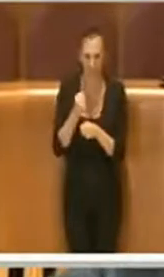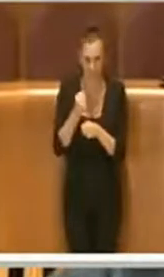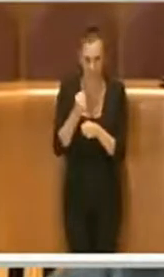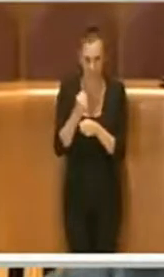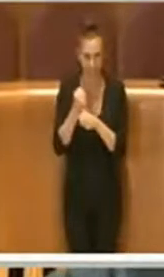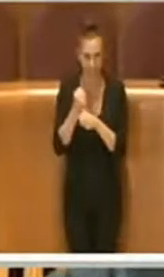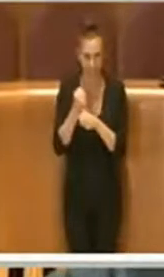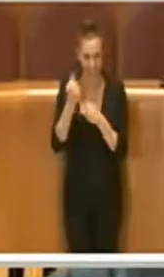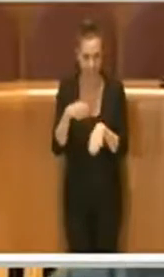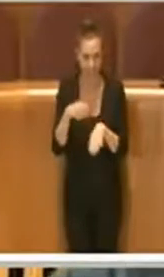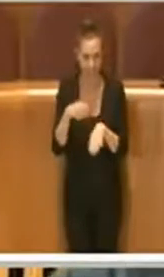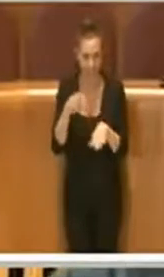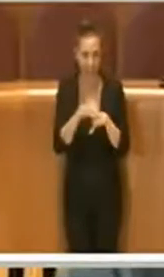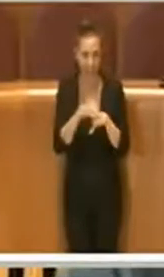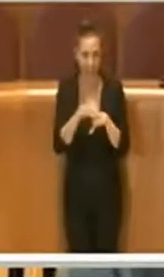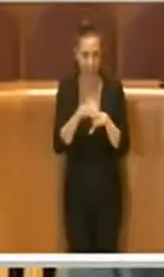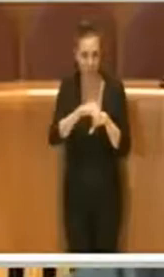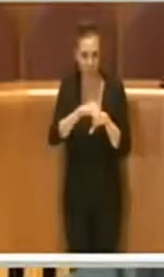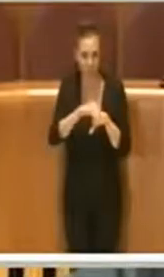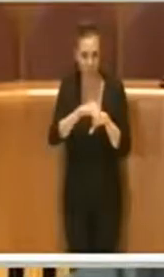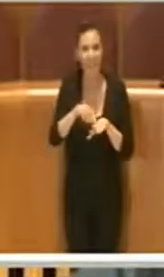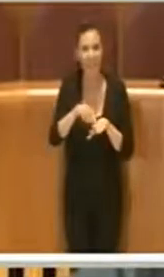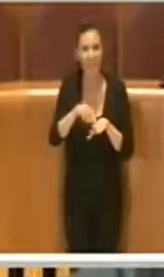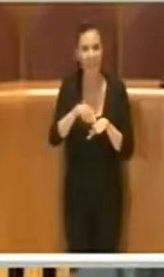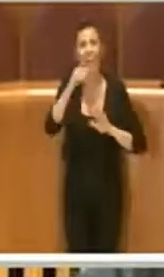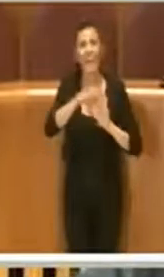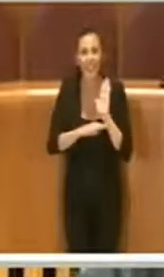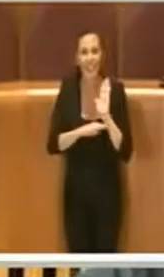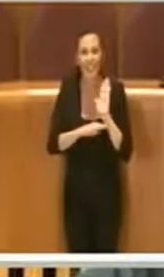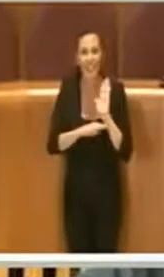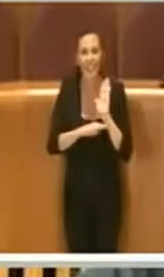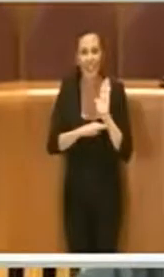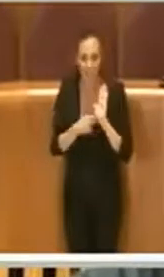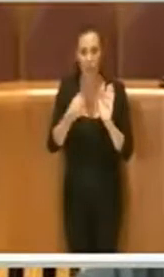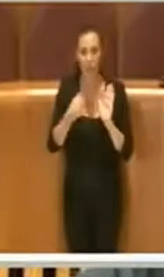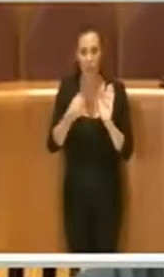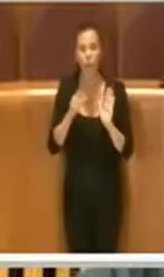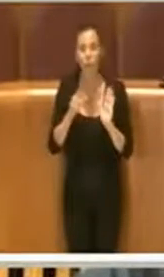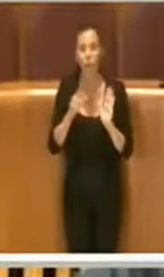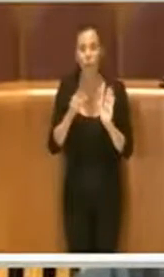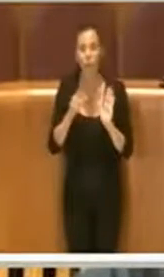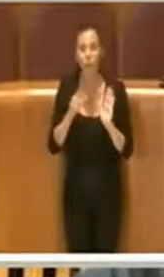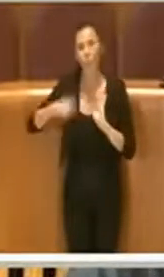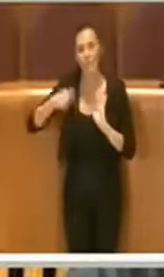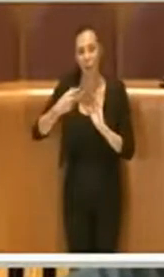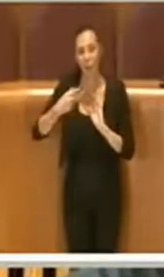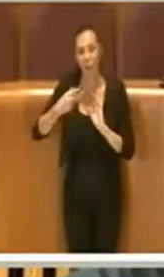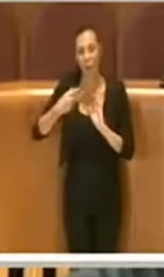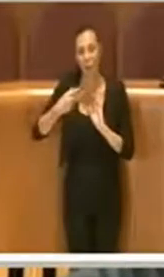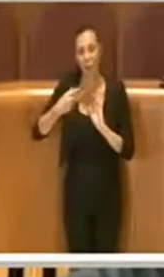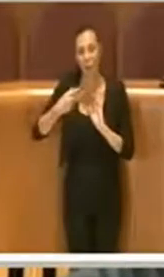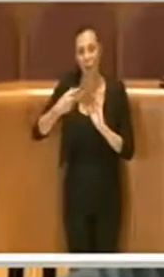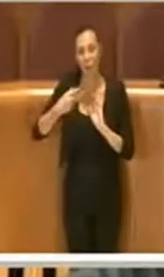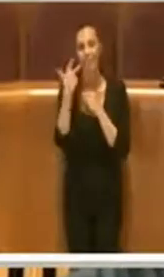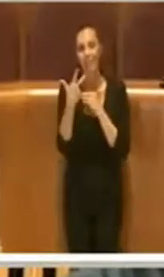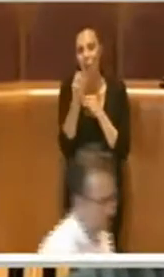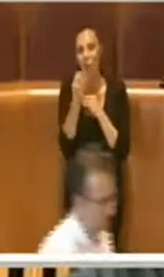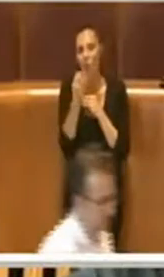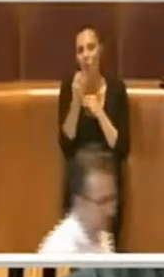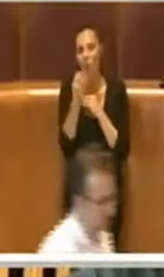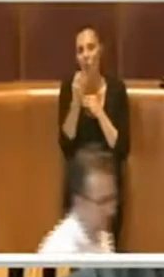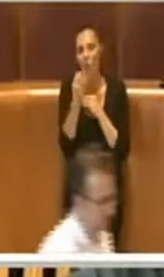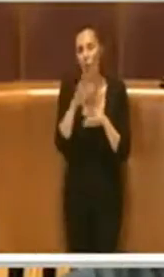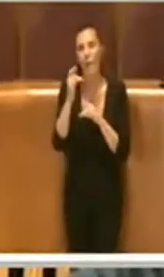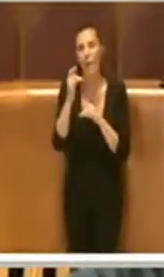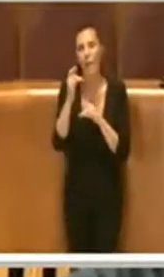questa classificazione. Io in qualità di Presidente della commissione sport ho inviato tre note tra ottobre, novembre e